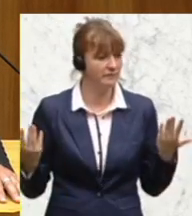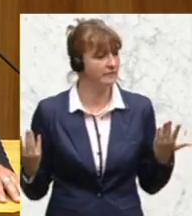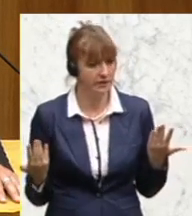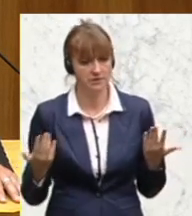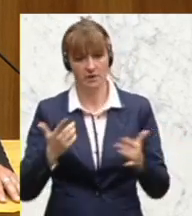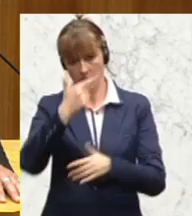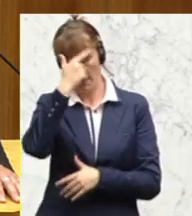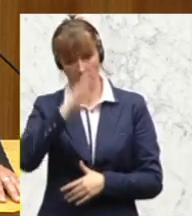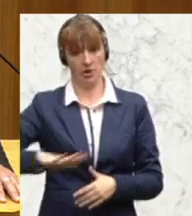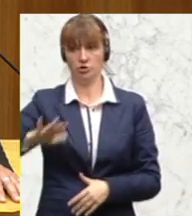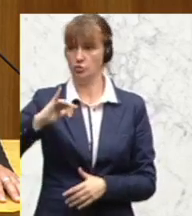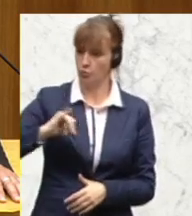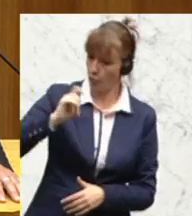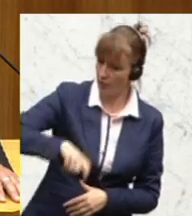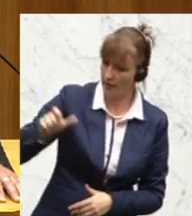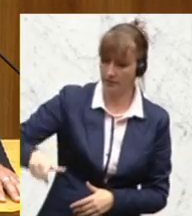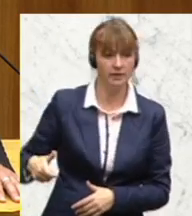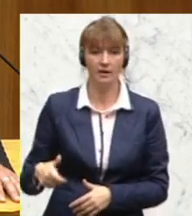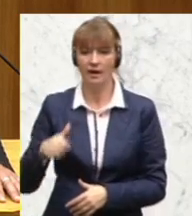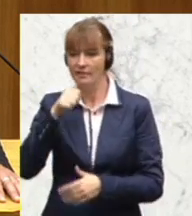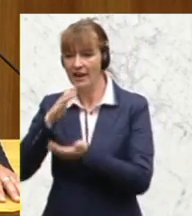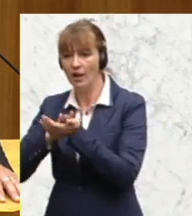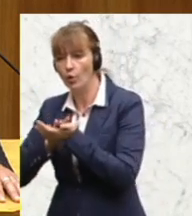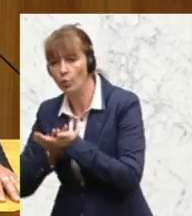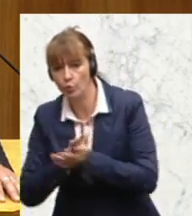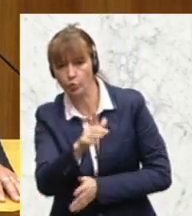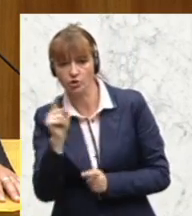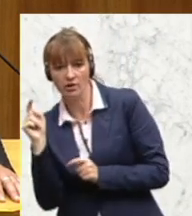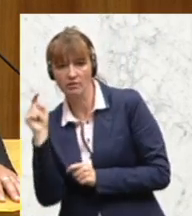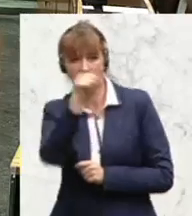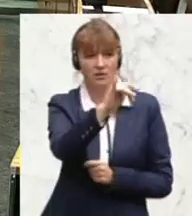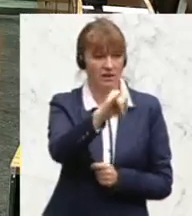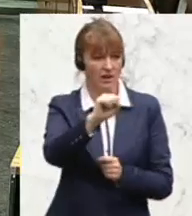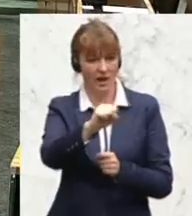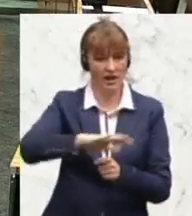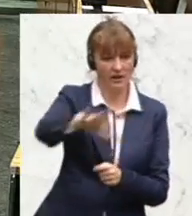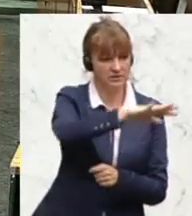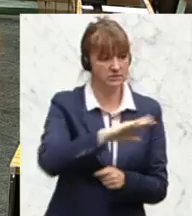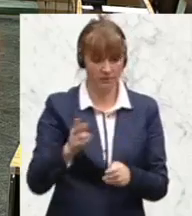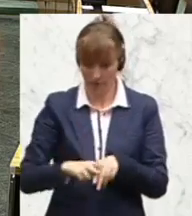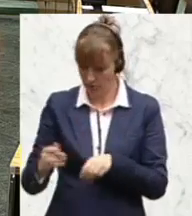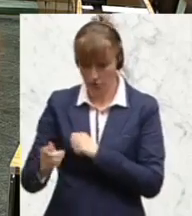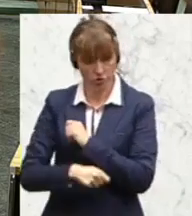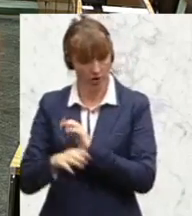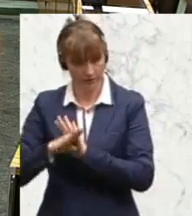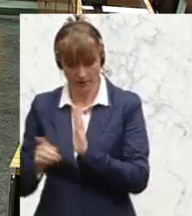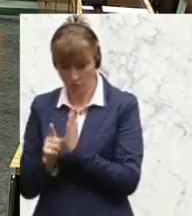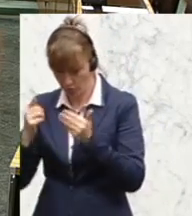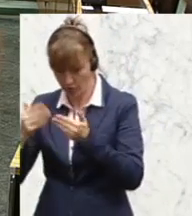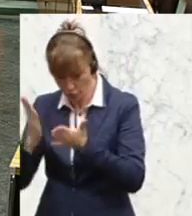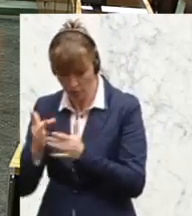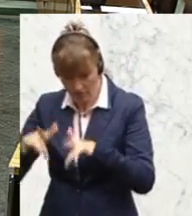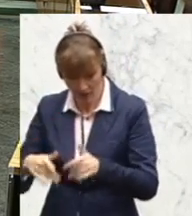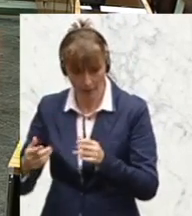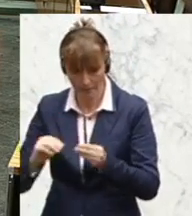die Menschen, die Jugendlichen, gar nicht erst hineinrutschen in die Dschihadisten-Szene. Wenn wir mit den Strafgesetzen kommen, ist es ja in der Regel zu spät, dann ist das ja